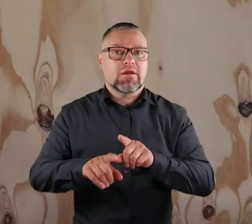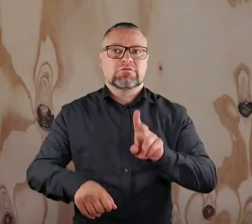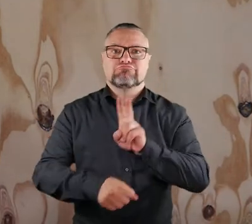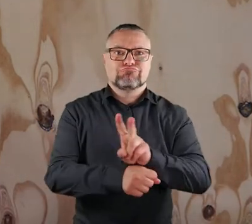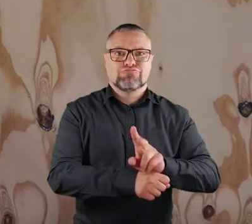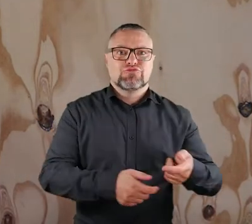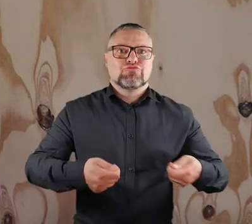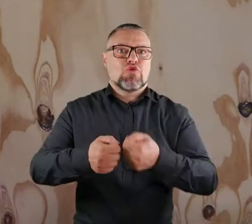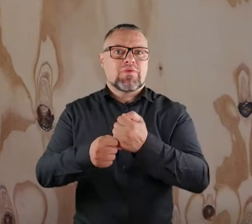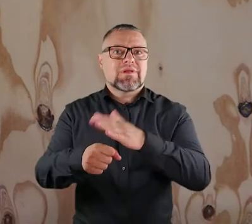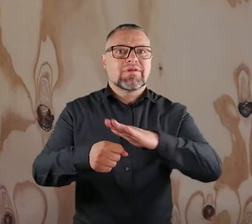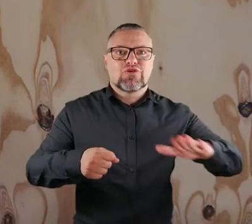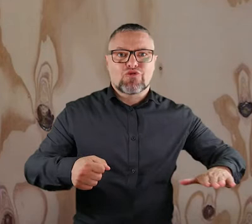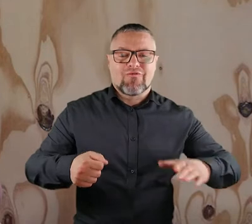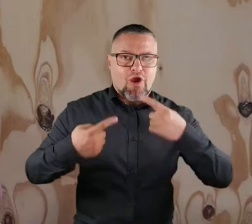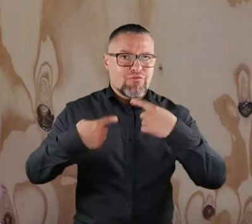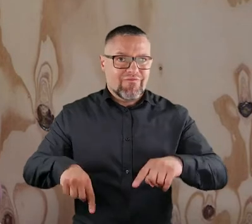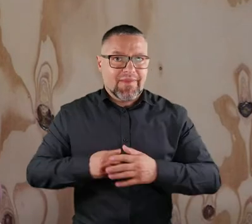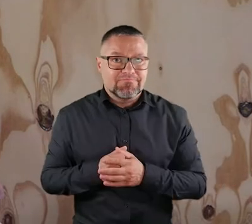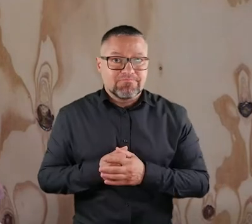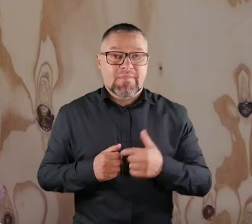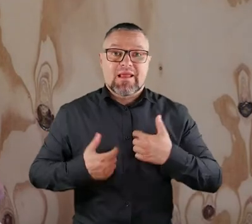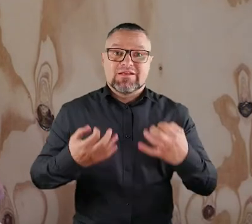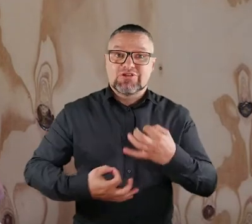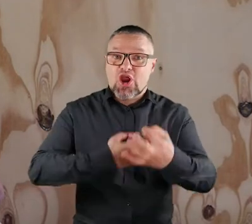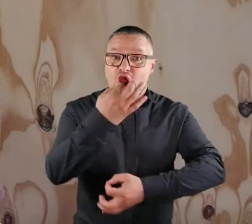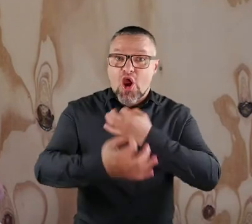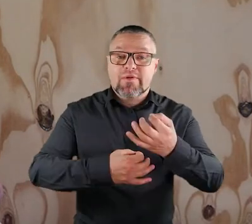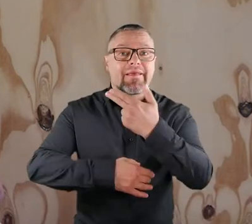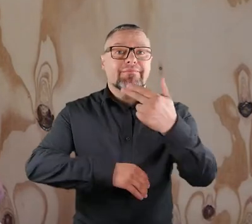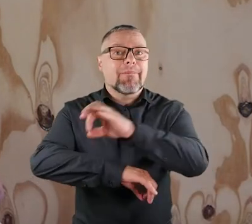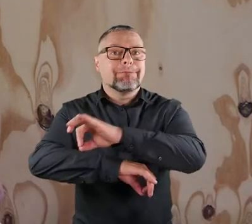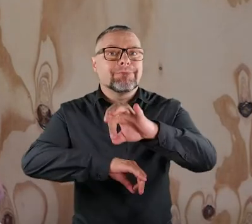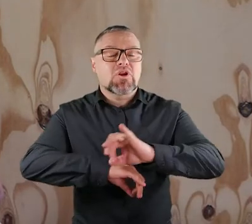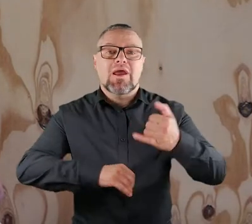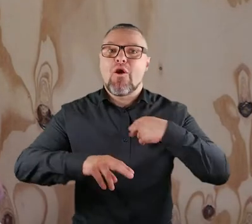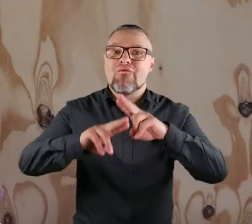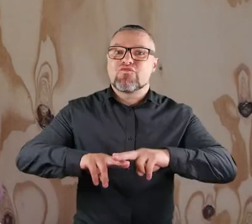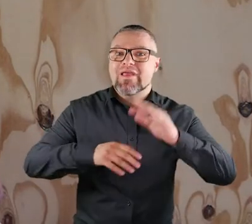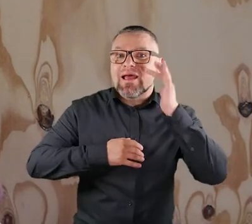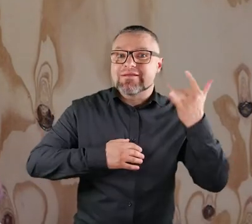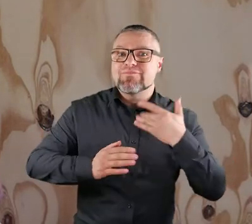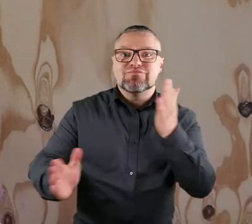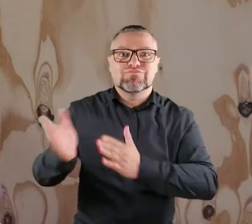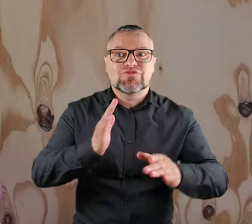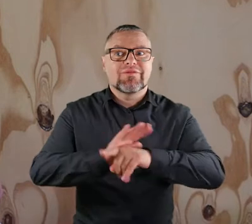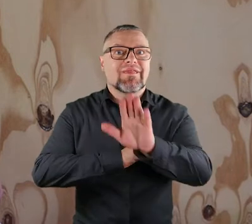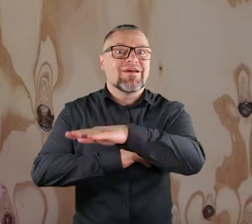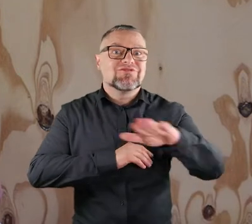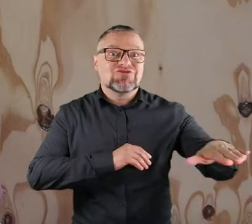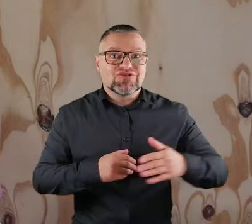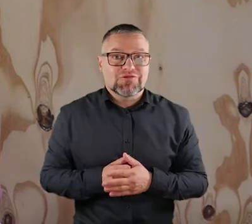tego jestem koordynatorem do współpracy międzynarodowej. Dzisiaj chciałabym Wam opowiedzieć o projektach, które jako fundacja przygotowujemy dla naszych